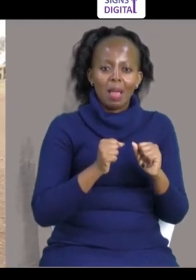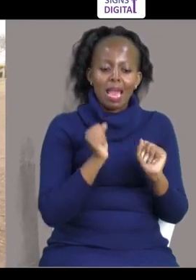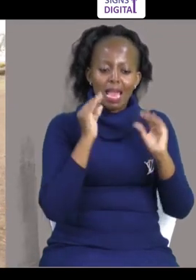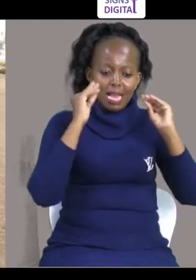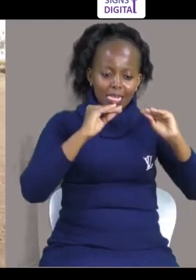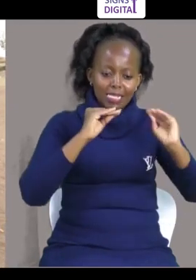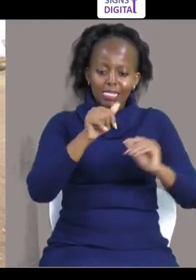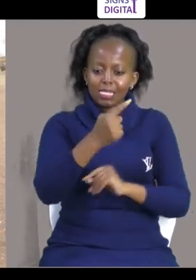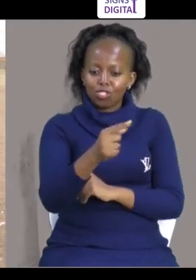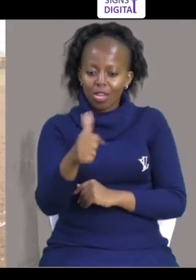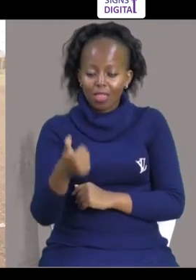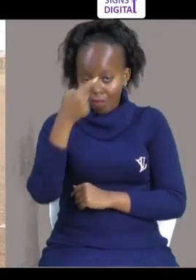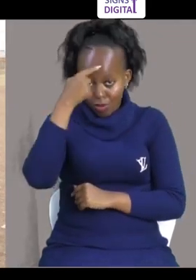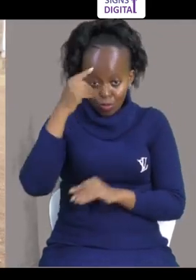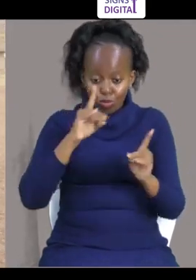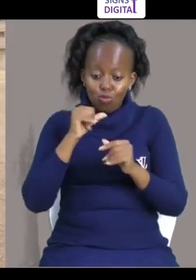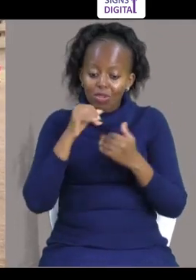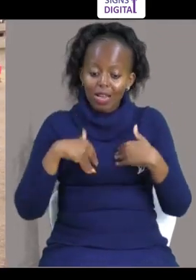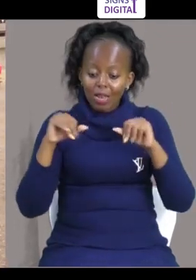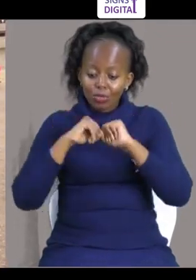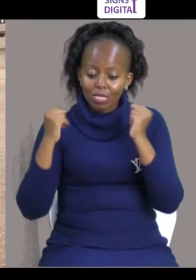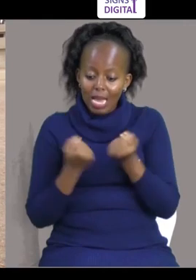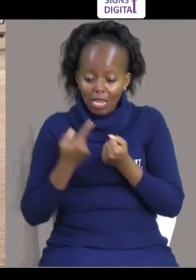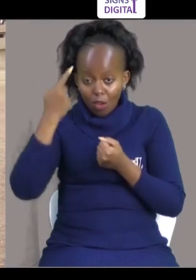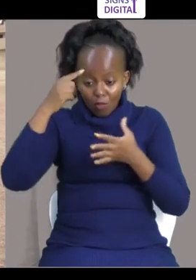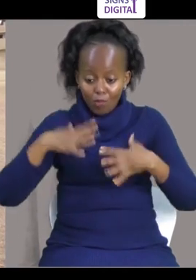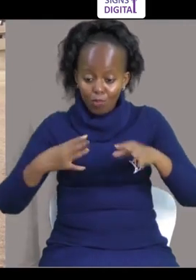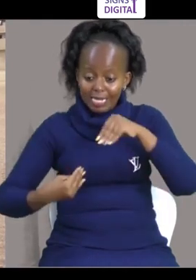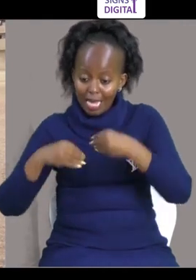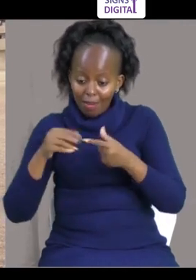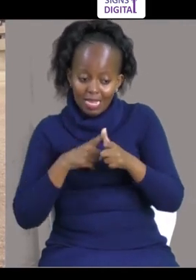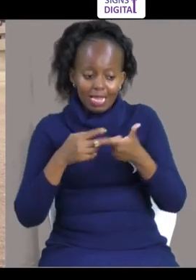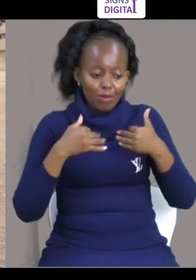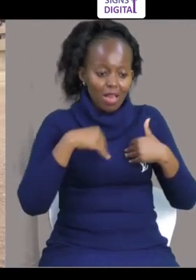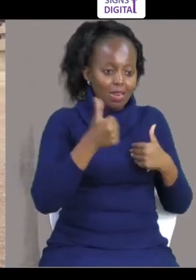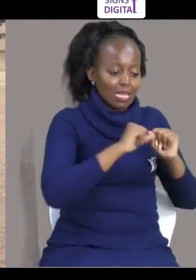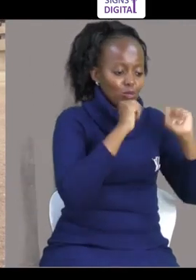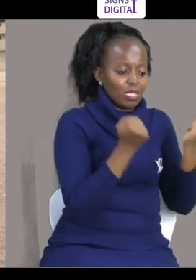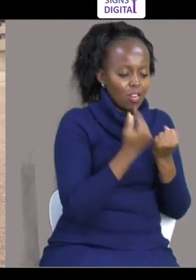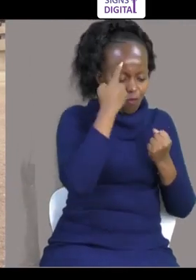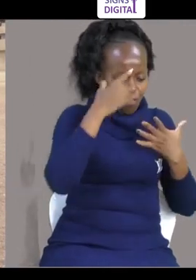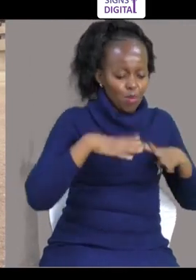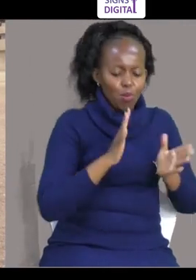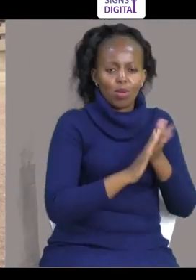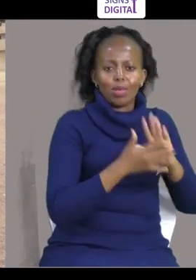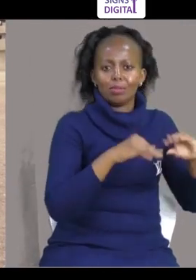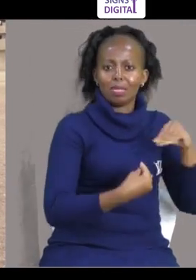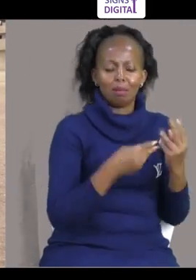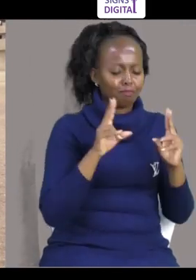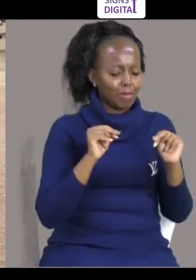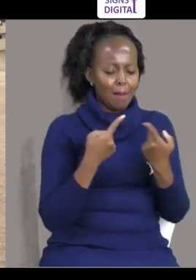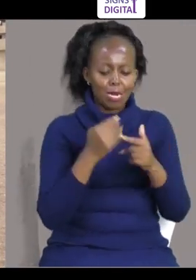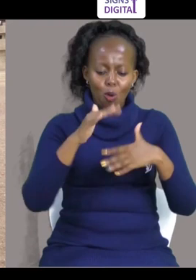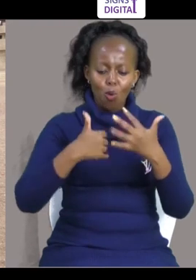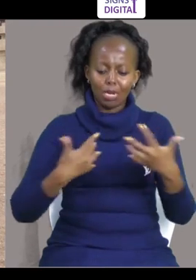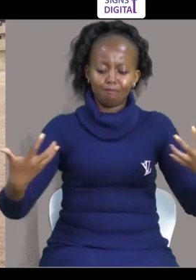Wanasomeshana Sababu hakuna society Ne watu wa disability Ne watu wa wana Disability